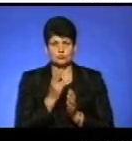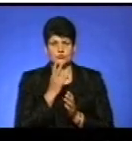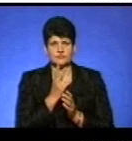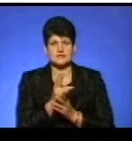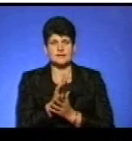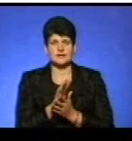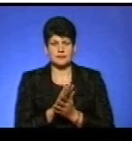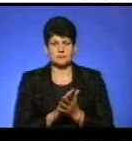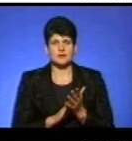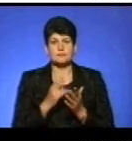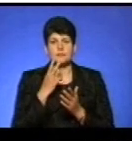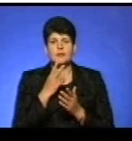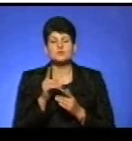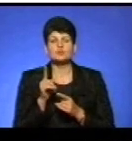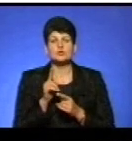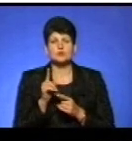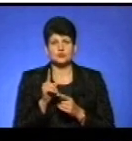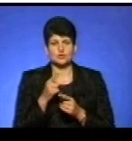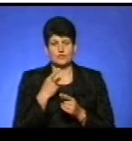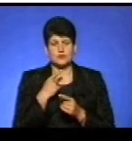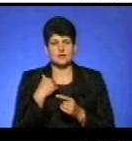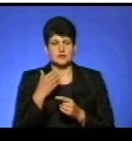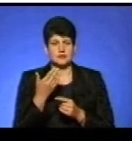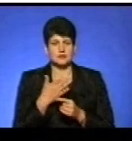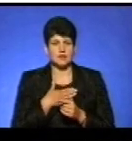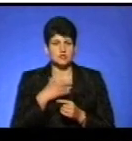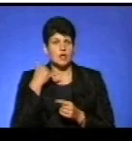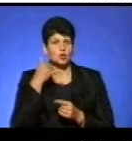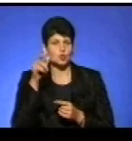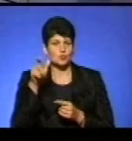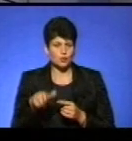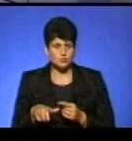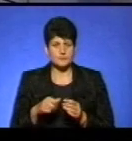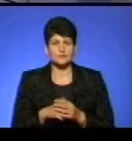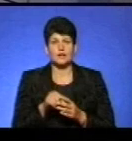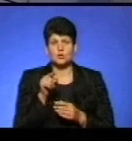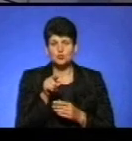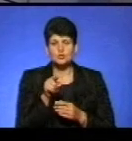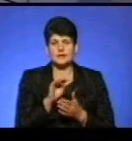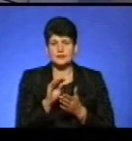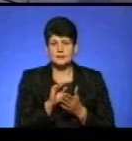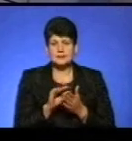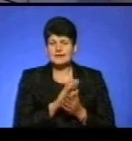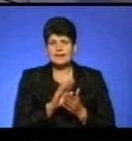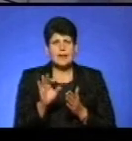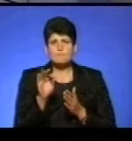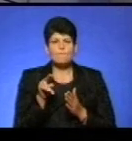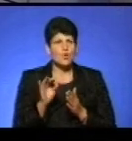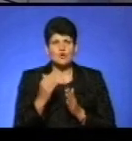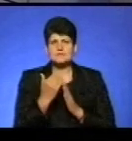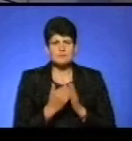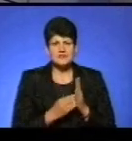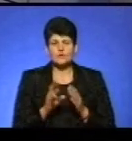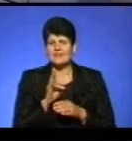далі, от ми бачимо, на що посилалася наша додзвонювачка. Тут, власне, йдеться не по списку і не